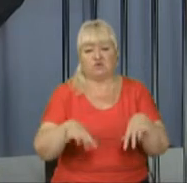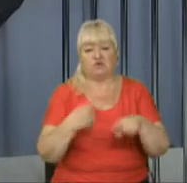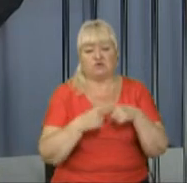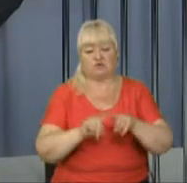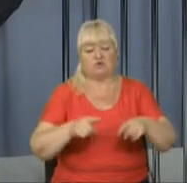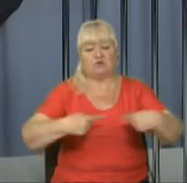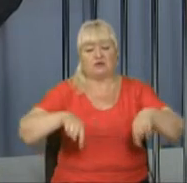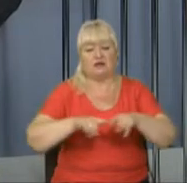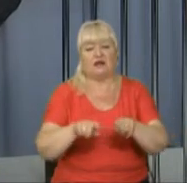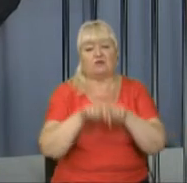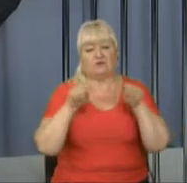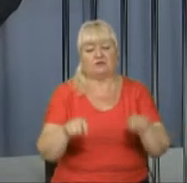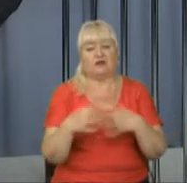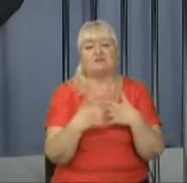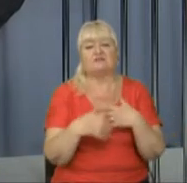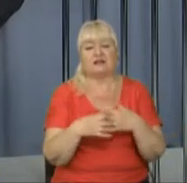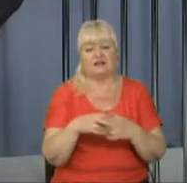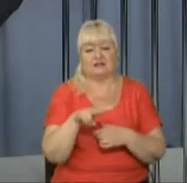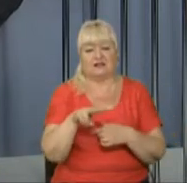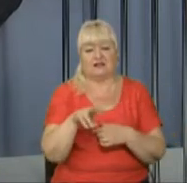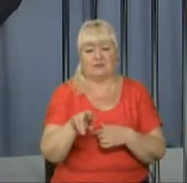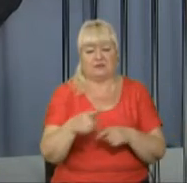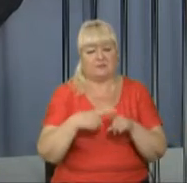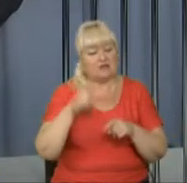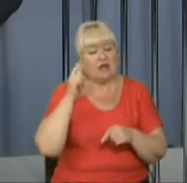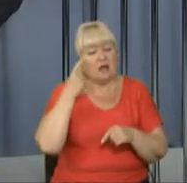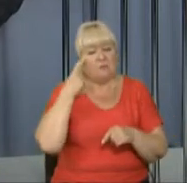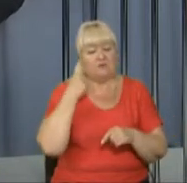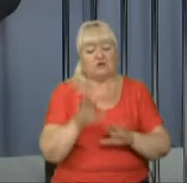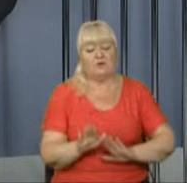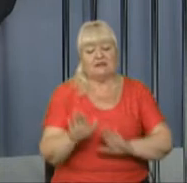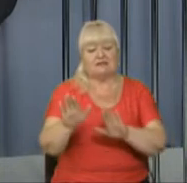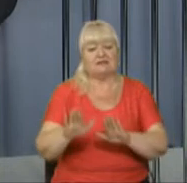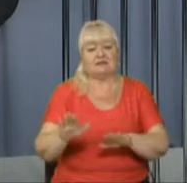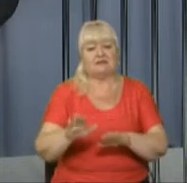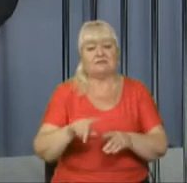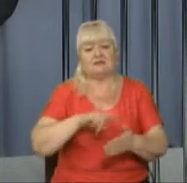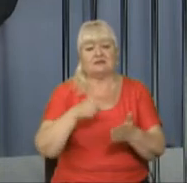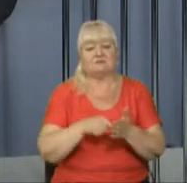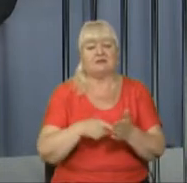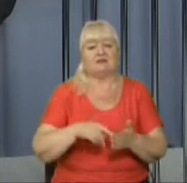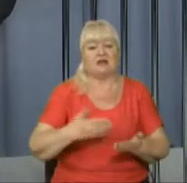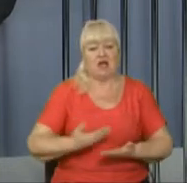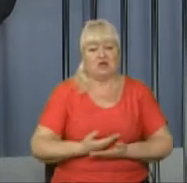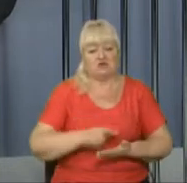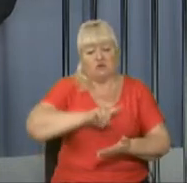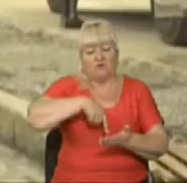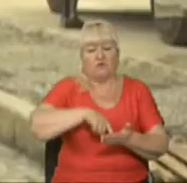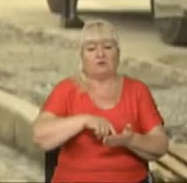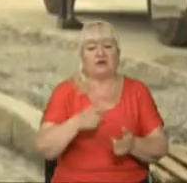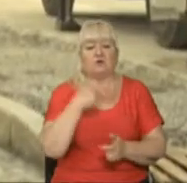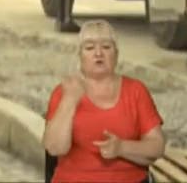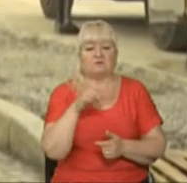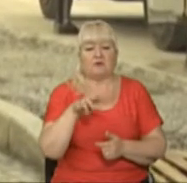дороги відкриють у середині липня. Про це повідомила заступниця міського голови з питань житлово-комунального господарства Ірина Маруняк.